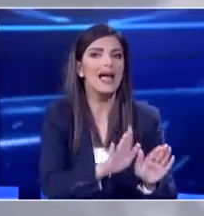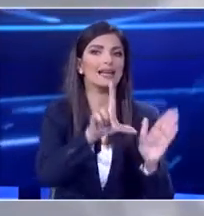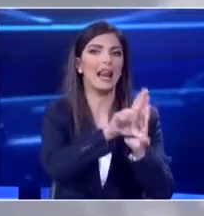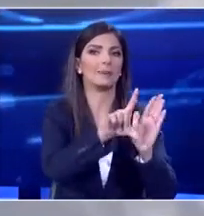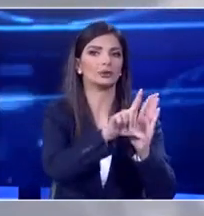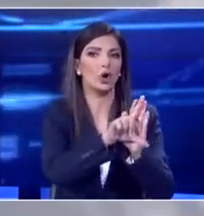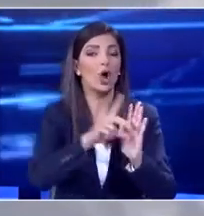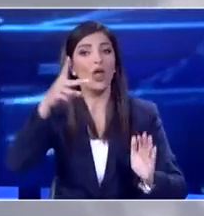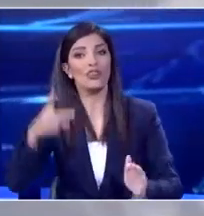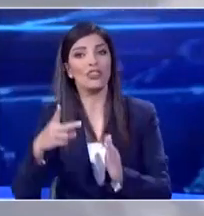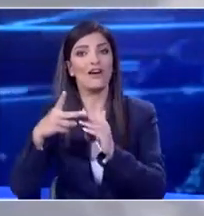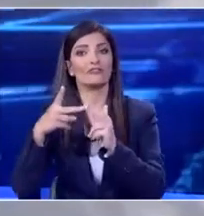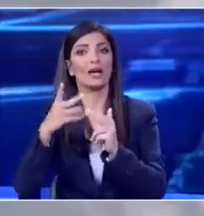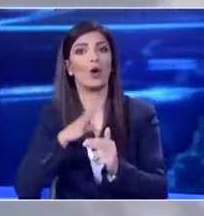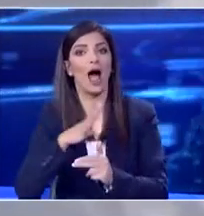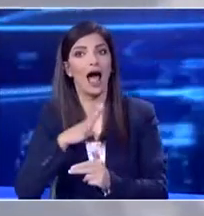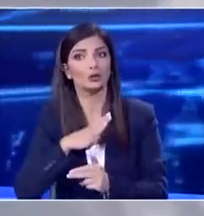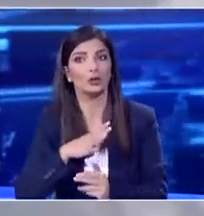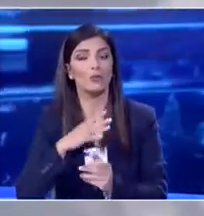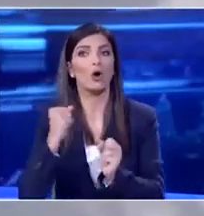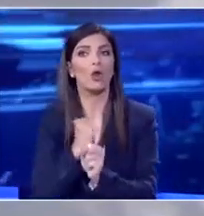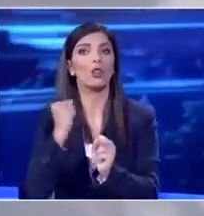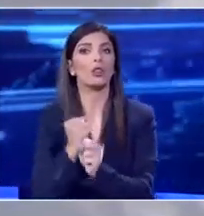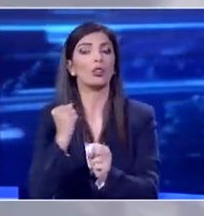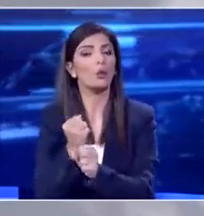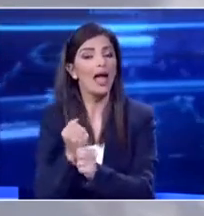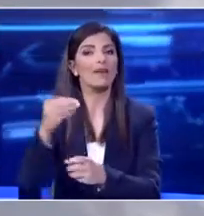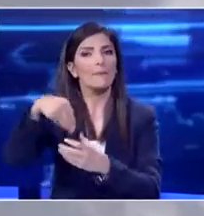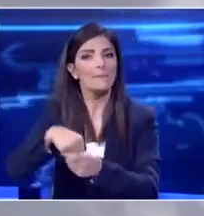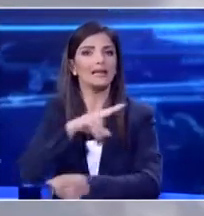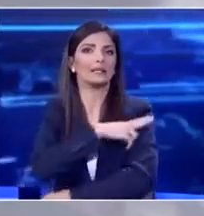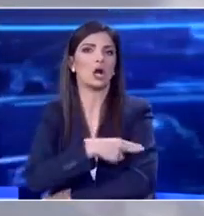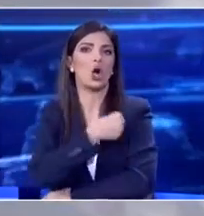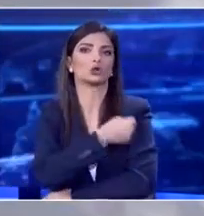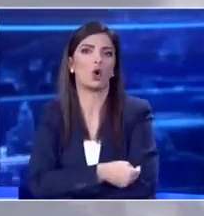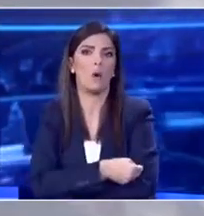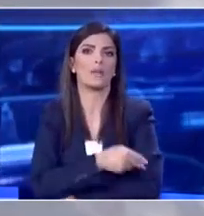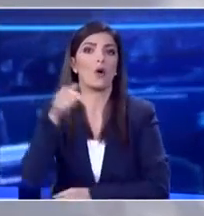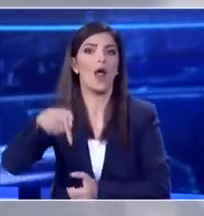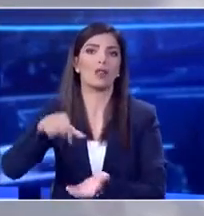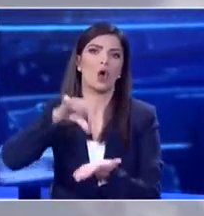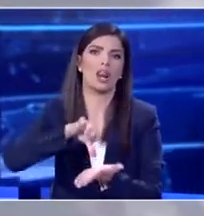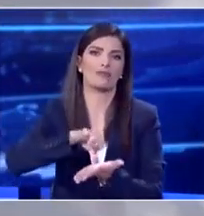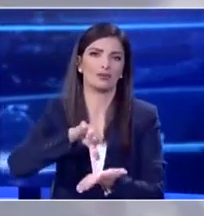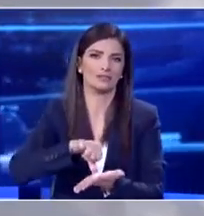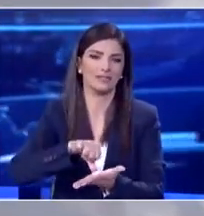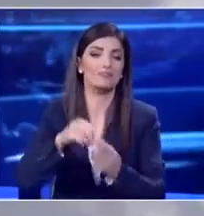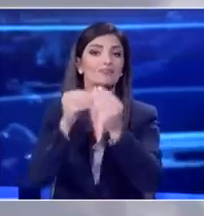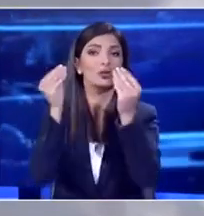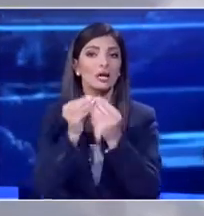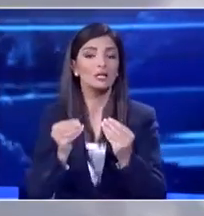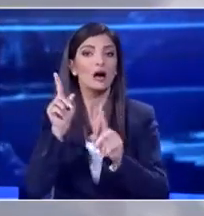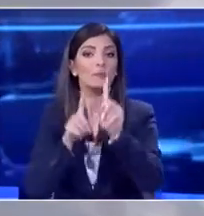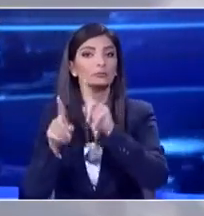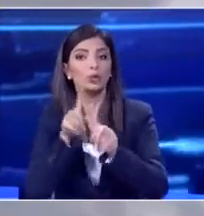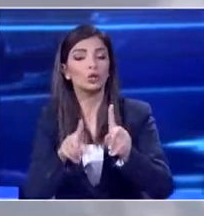Δεν έχει σημασία αντί είναι επαγγελματίες υγείας Θα είναι όλες οι προσπάθειες Το γεγονός ότι παρουσιάσουν τα συμπτώματα